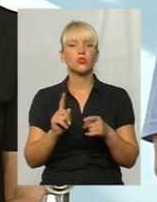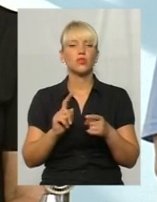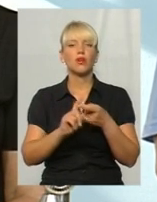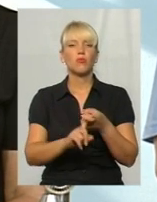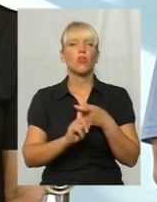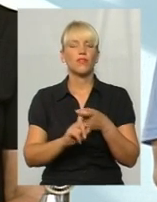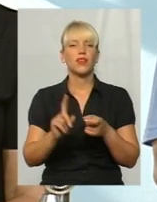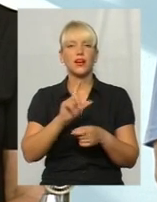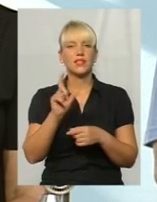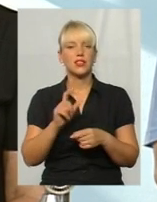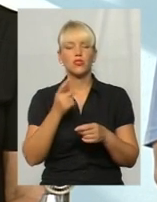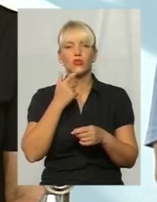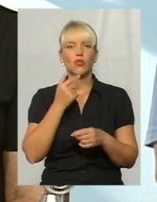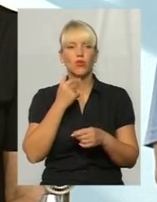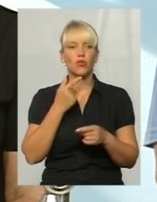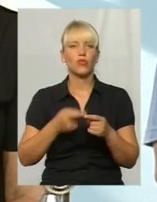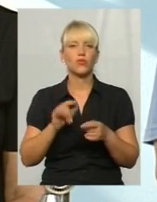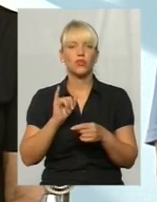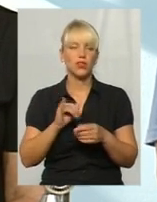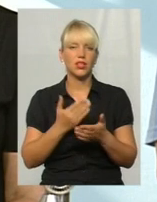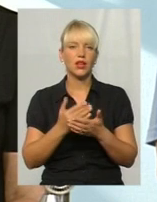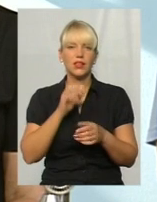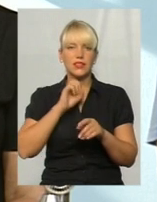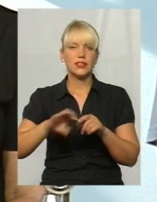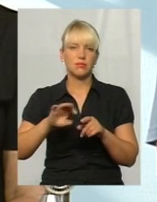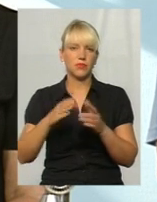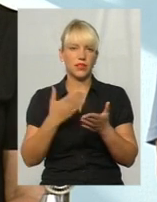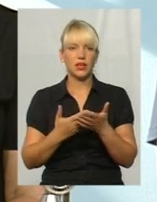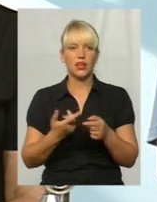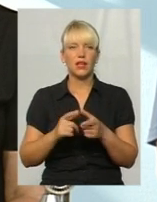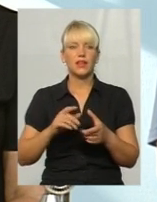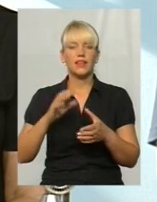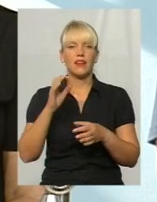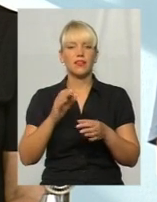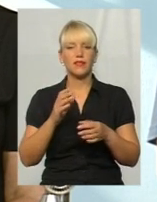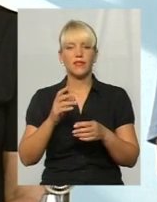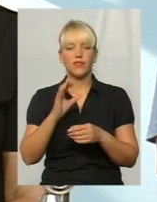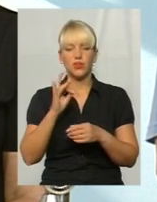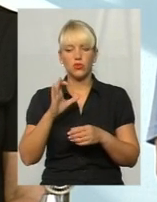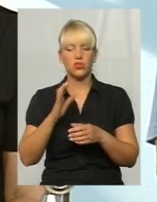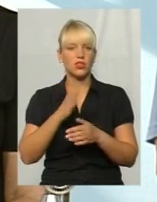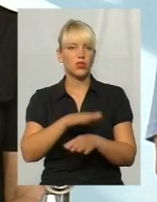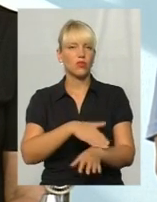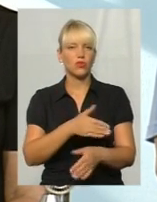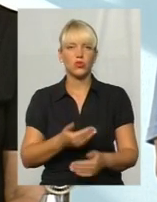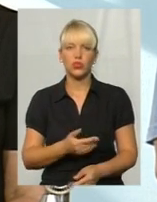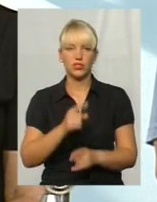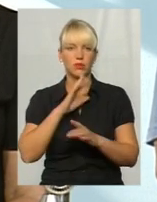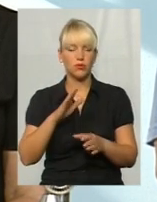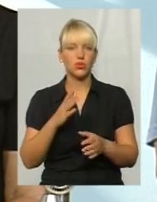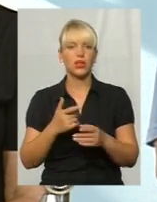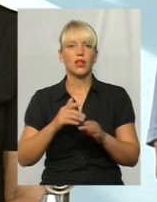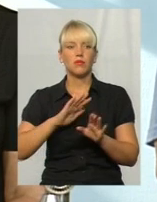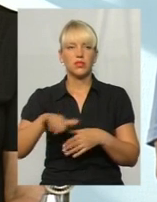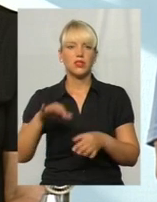кров і, от, на колишньому середовищі вірус не стійкий, і дуже швидко гине